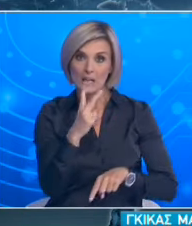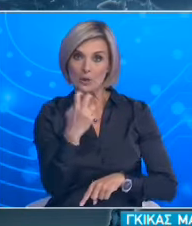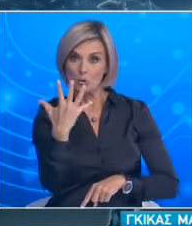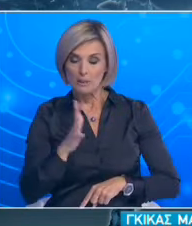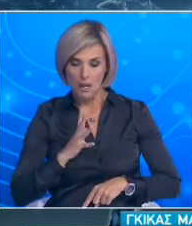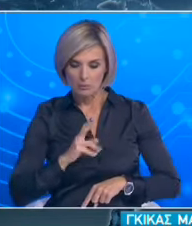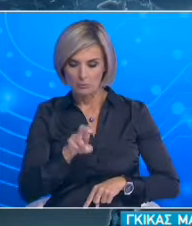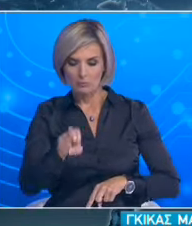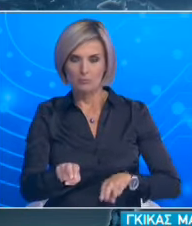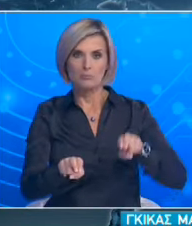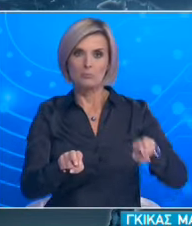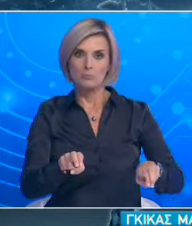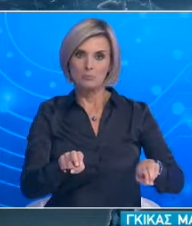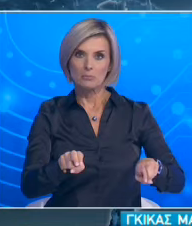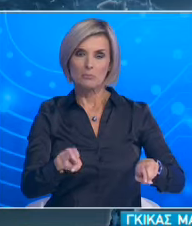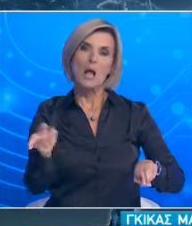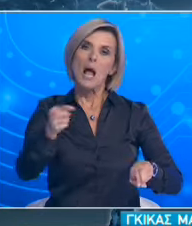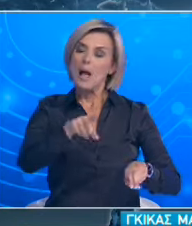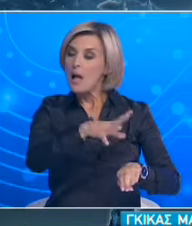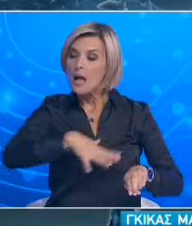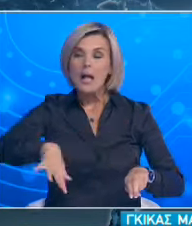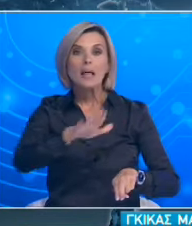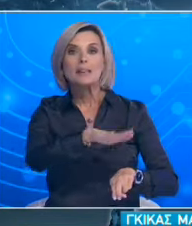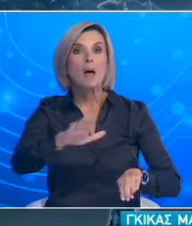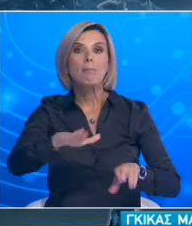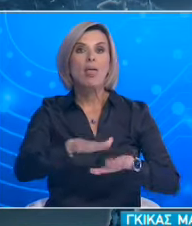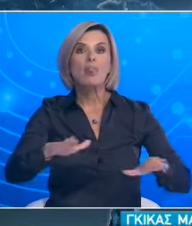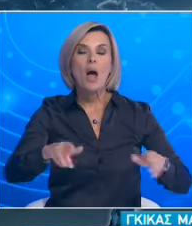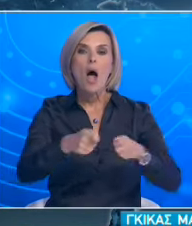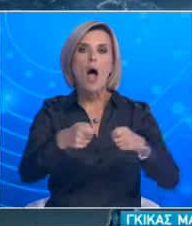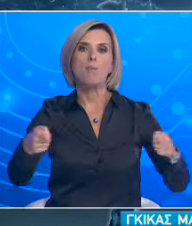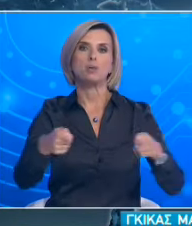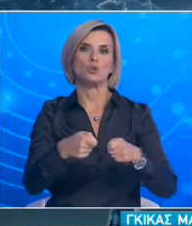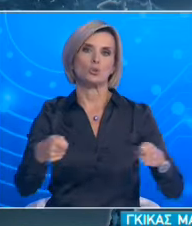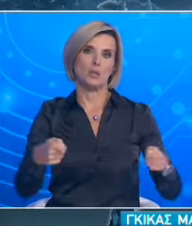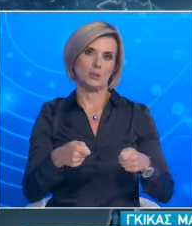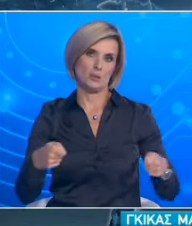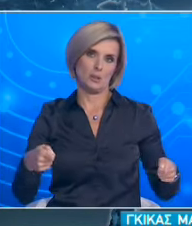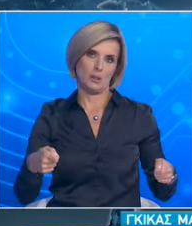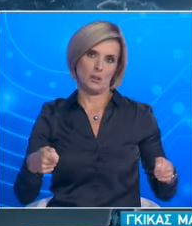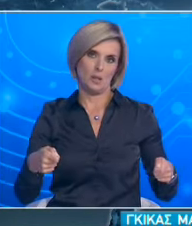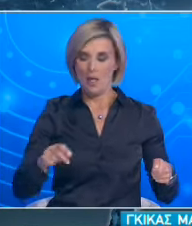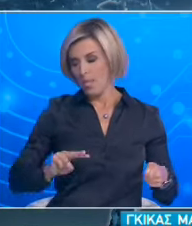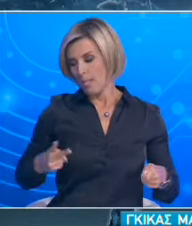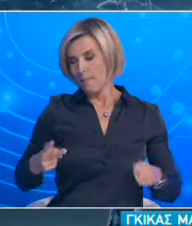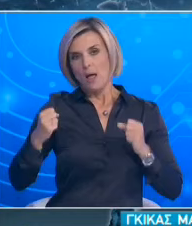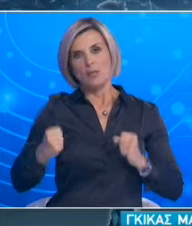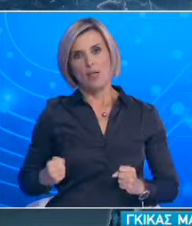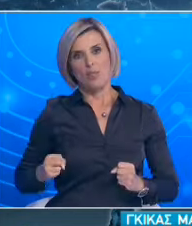ένα παιδί είναι δίπλα εδώ πέρα τα υπόλοιπα κρατάνε αποστάσεις. Δηλαδή η μόνη απόσταση που αλλάζει είναι ακριβώς το παιδί που είναι δίπλα μου.